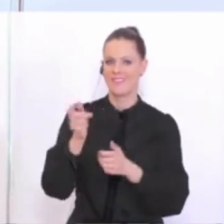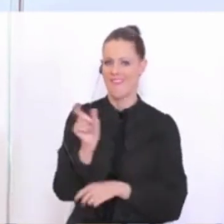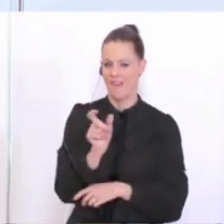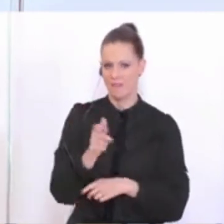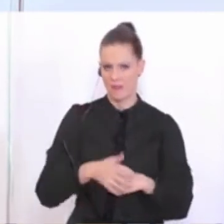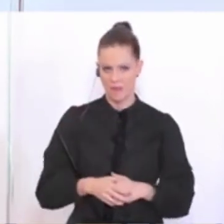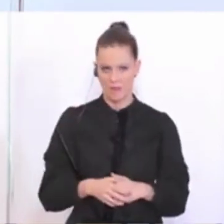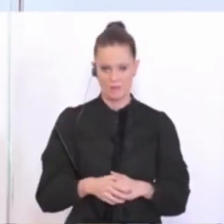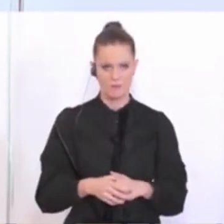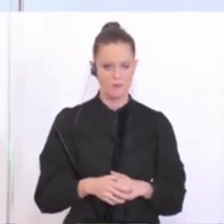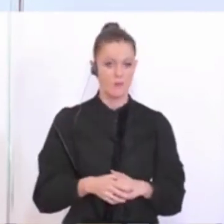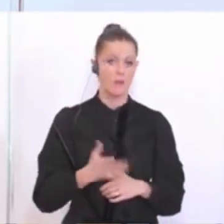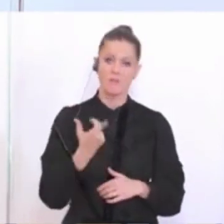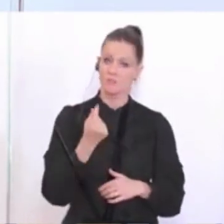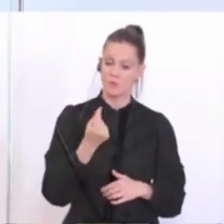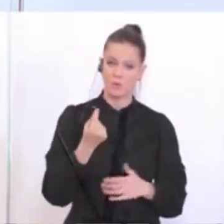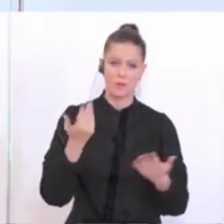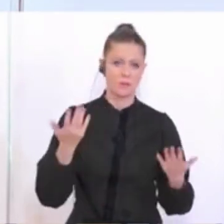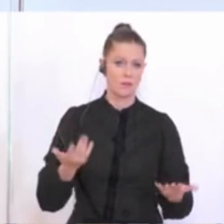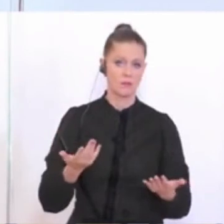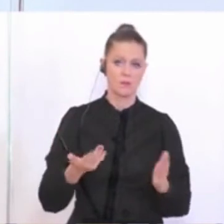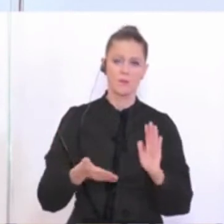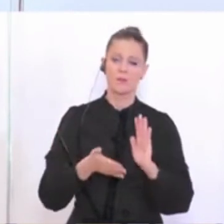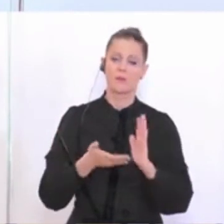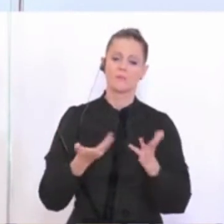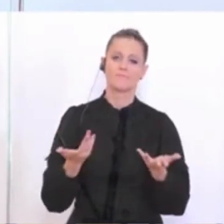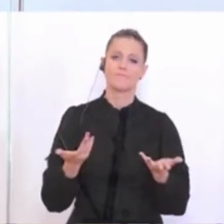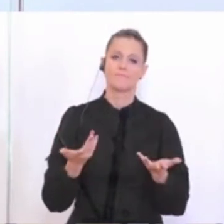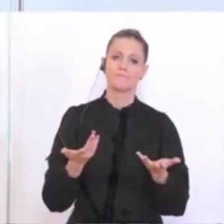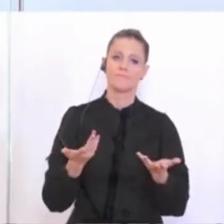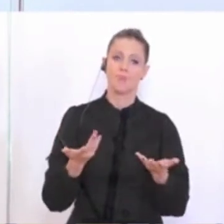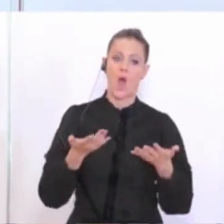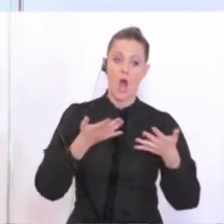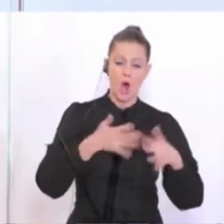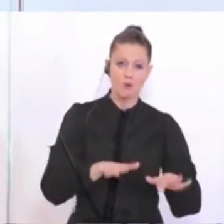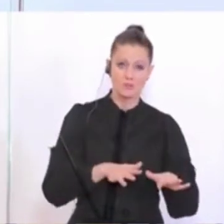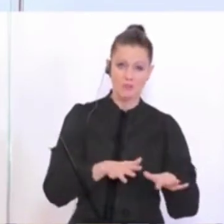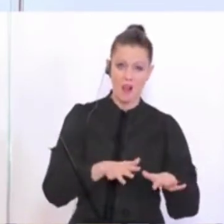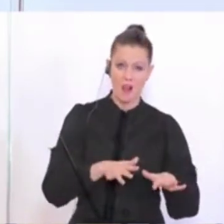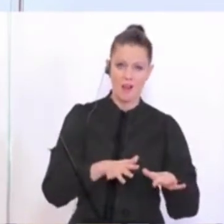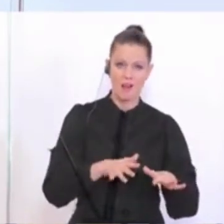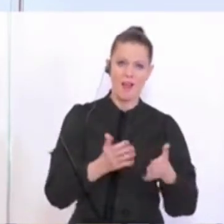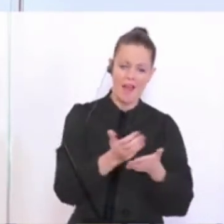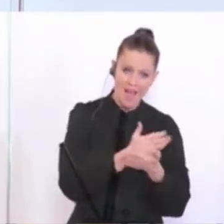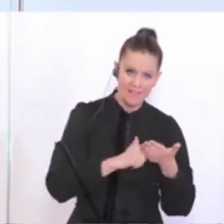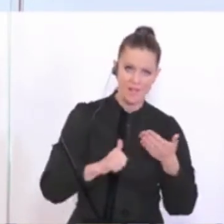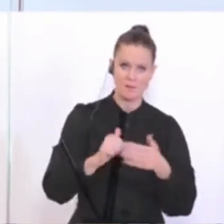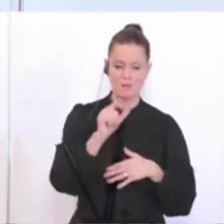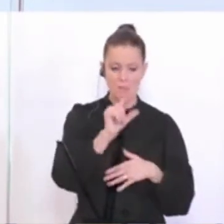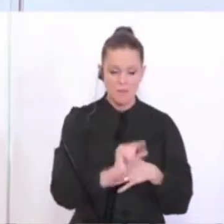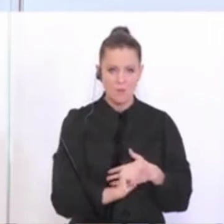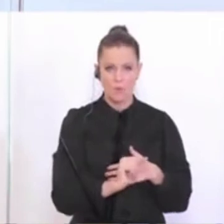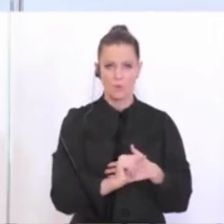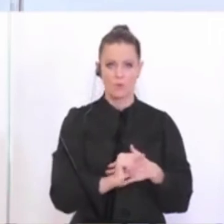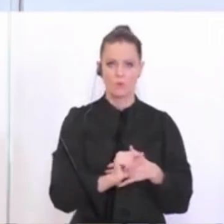Also, was sind nachweisbare Ausfälle bei den Erlösen, also bei den Einnahmen, Einnahmenminderungen